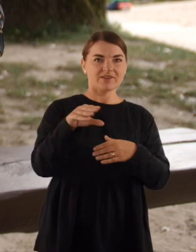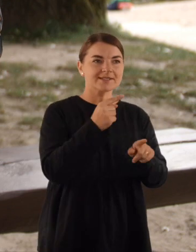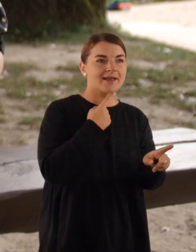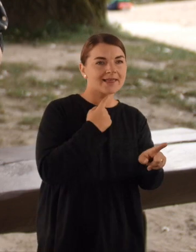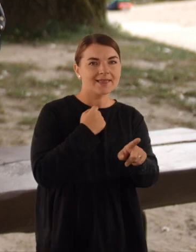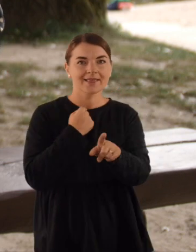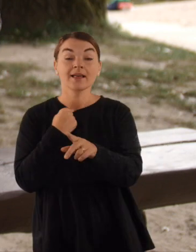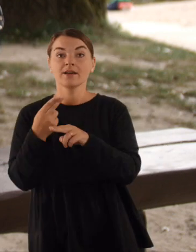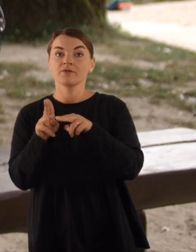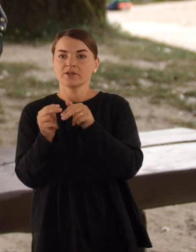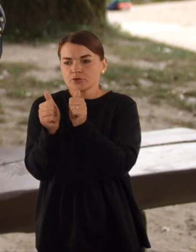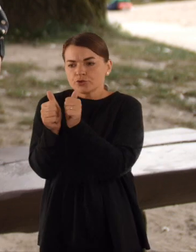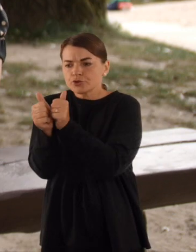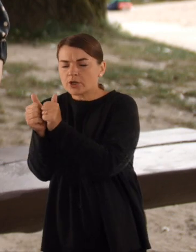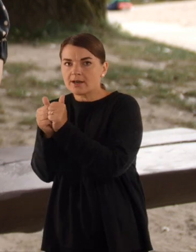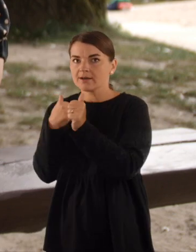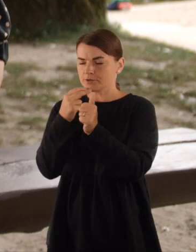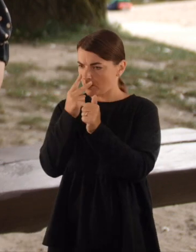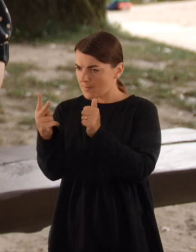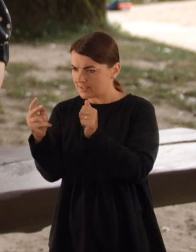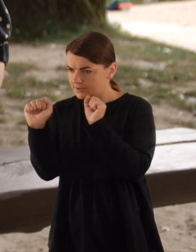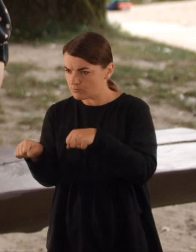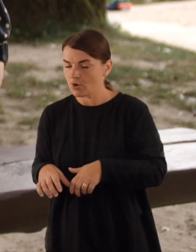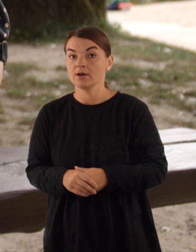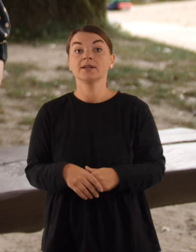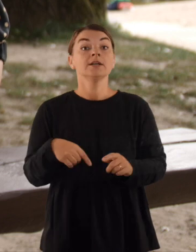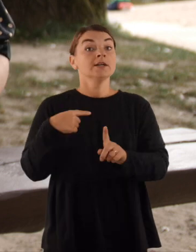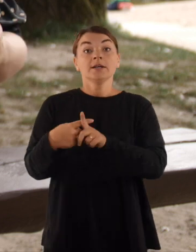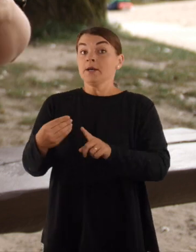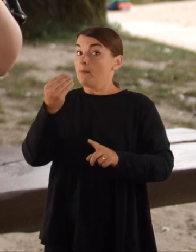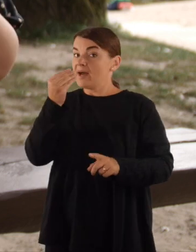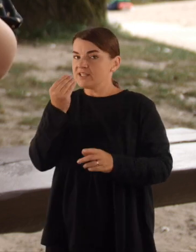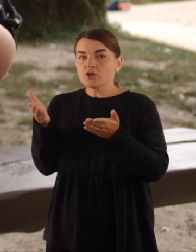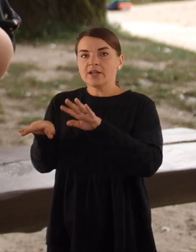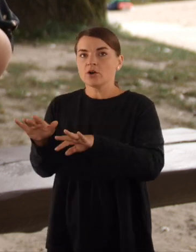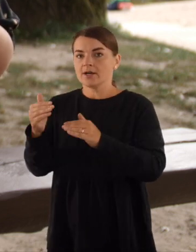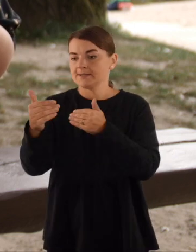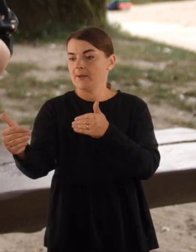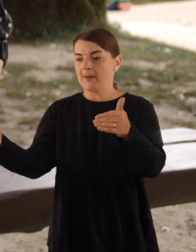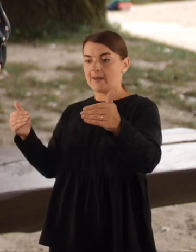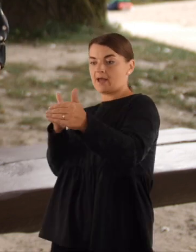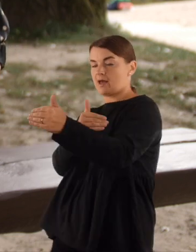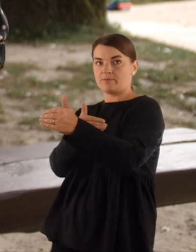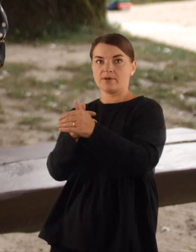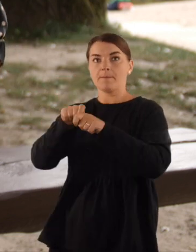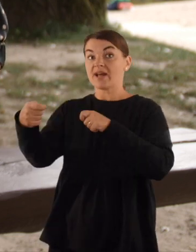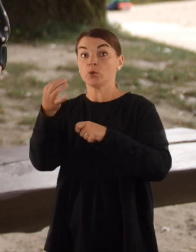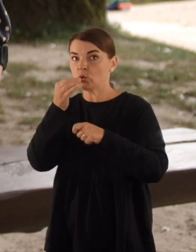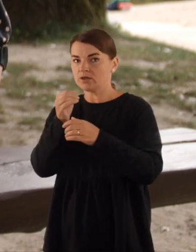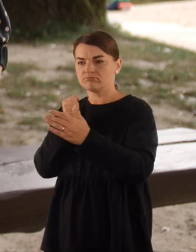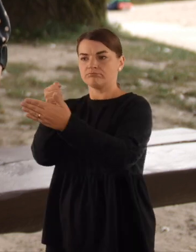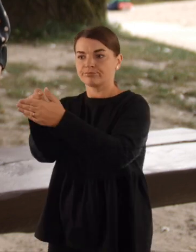turim, tai viskas turi būti šalia vieni prie kitų, maisto likučiai eina į priekišą Lietuvą, viskas kitas eina galę.